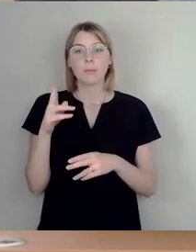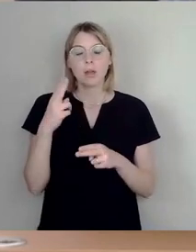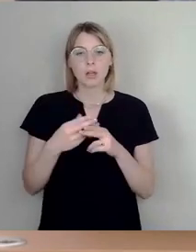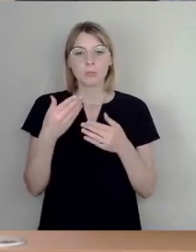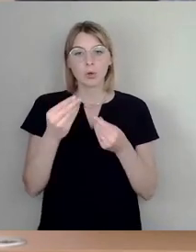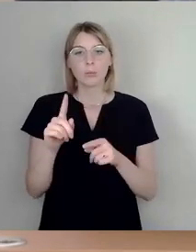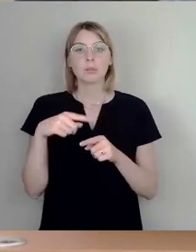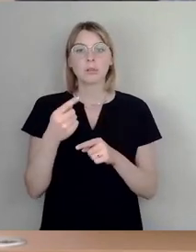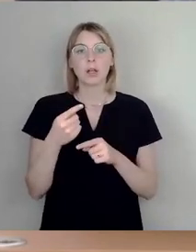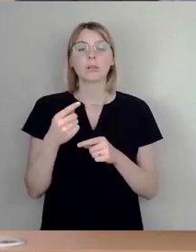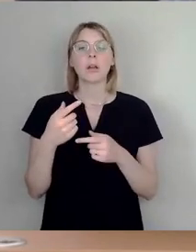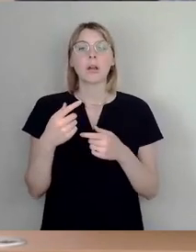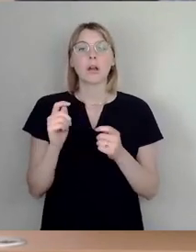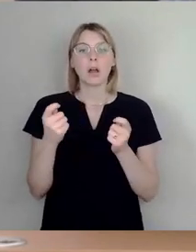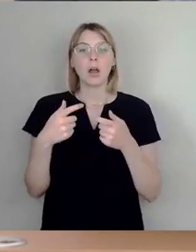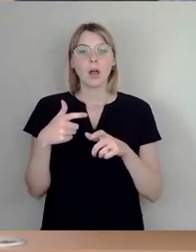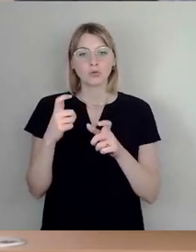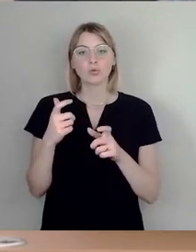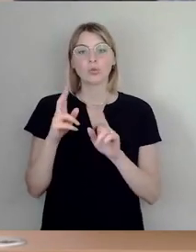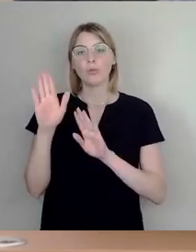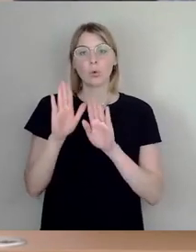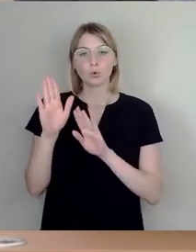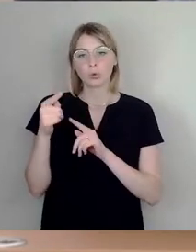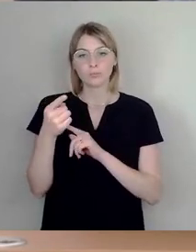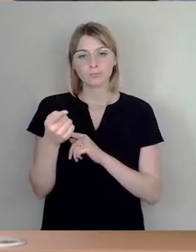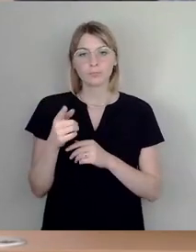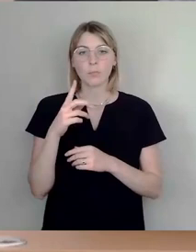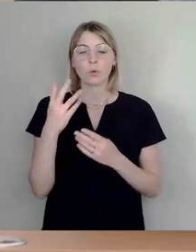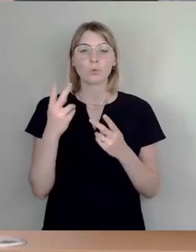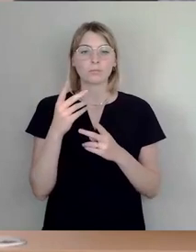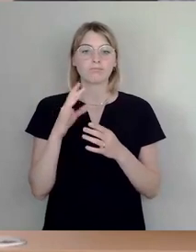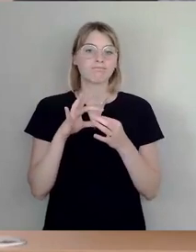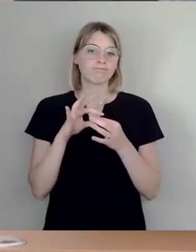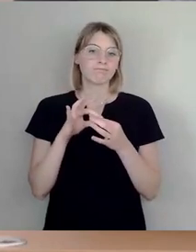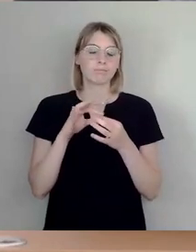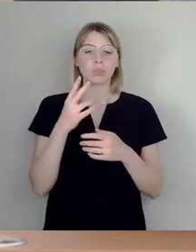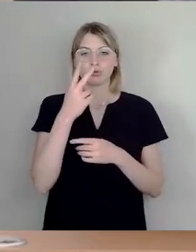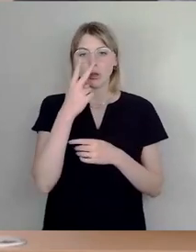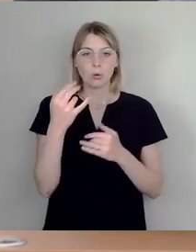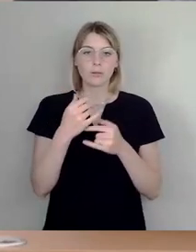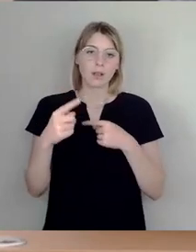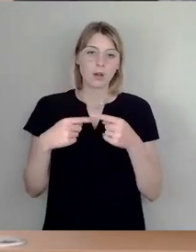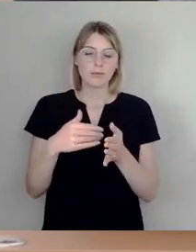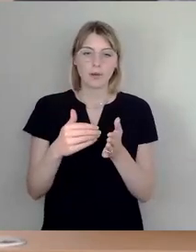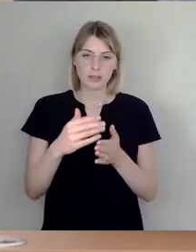beschäftigen, beziehungsweise dann schauen, wie wir hier weitermachen. Also, wer dem